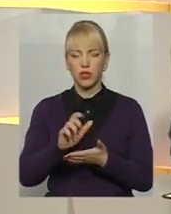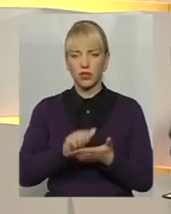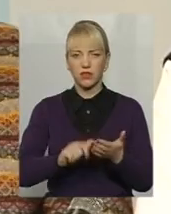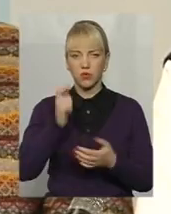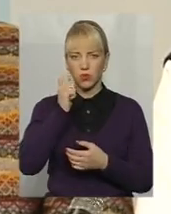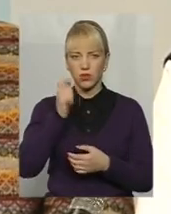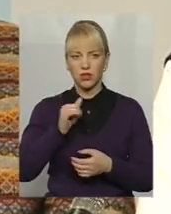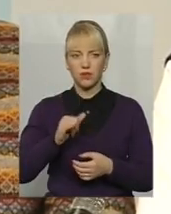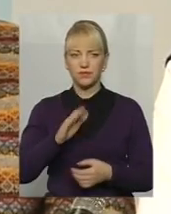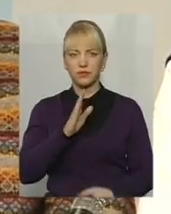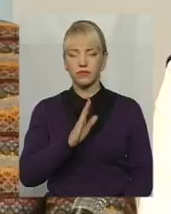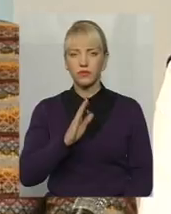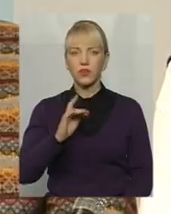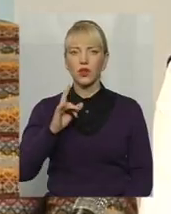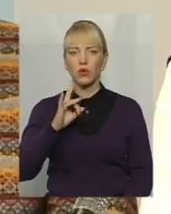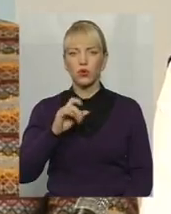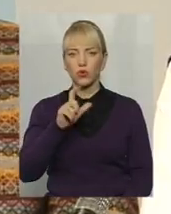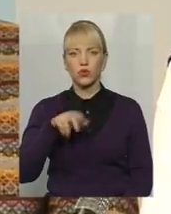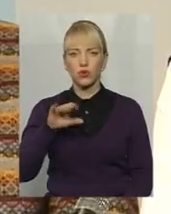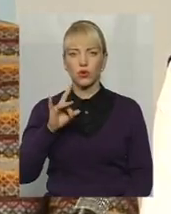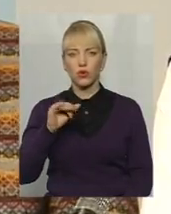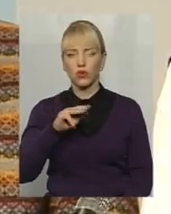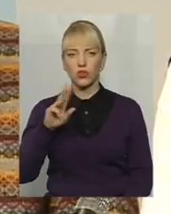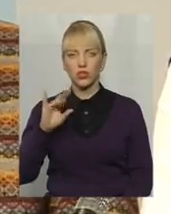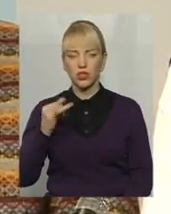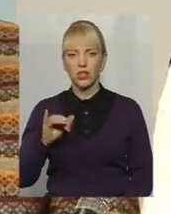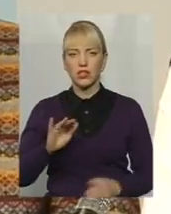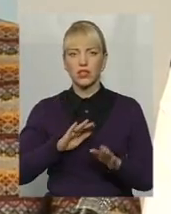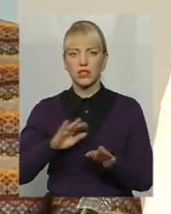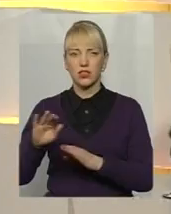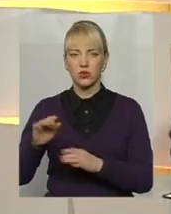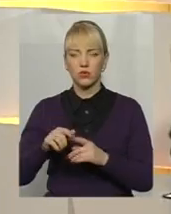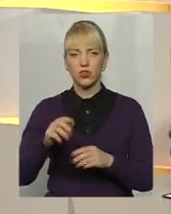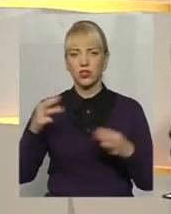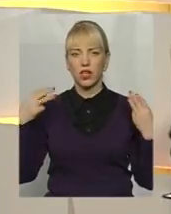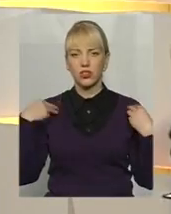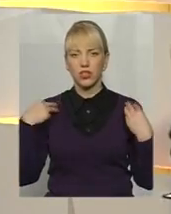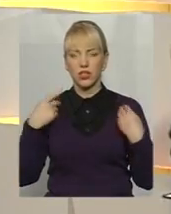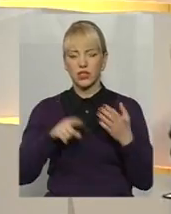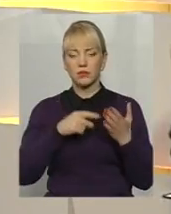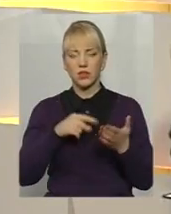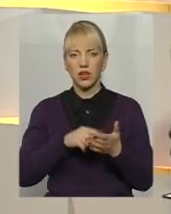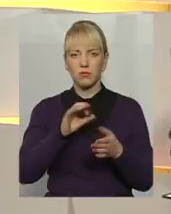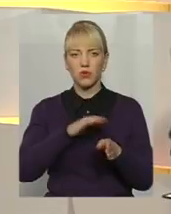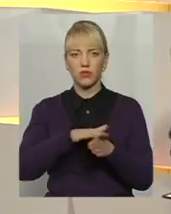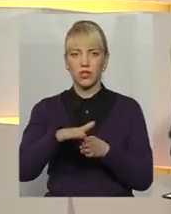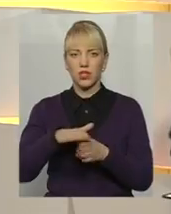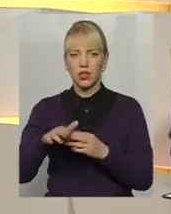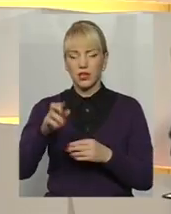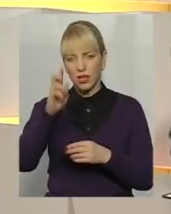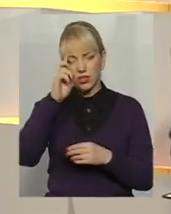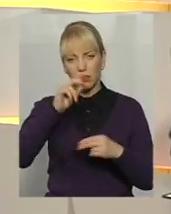Та Віталій Олександрович Роздорожний, заступник начальника відділу з питань додержання законодавства про працю, зайнятість та інших